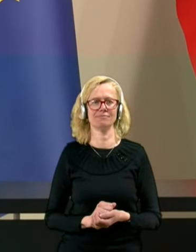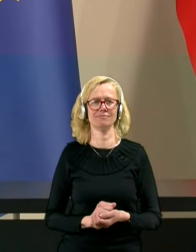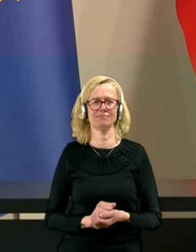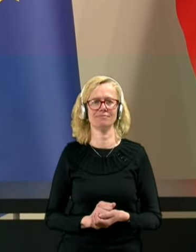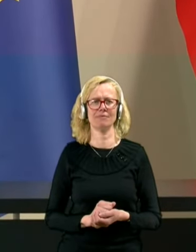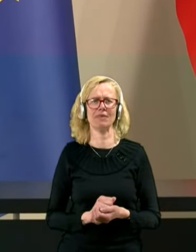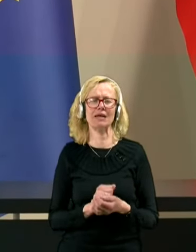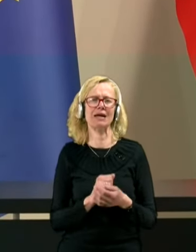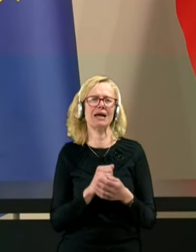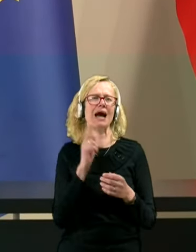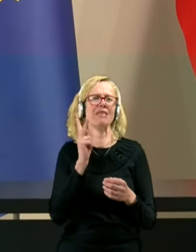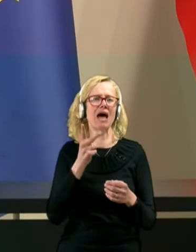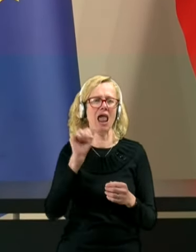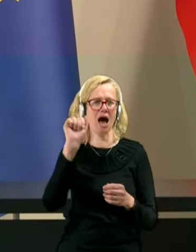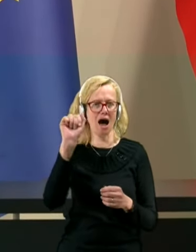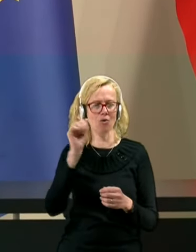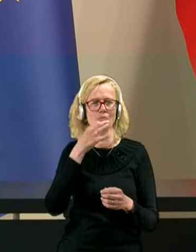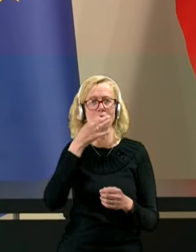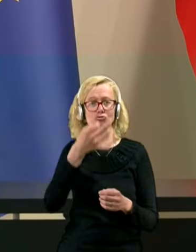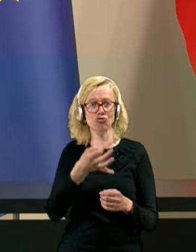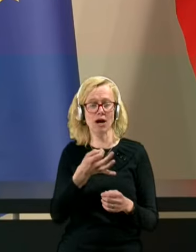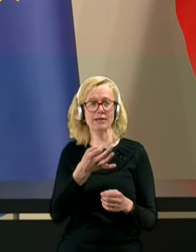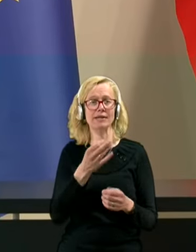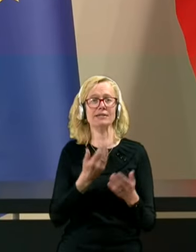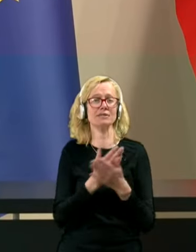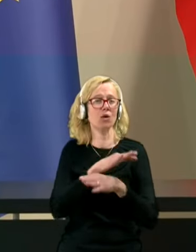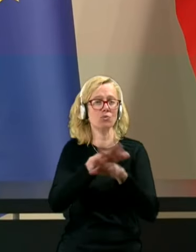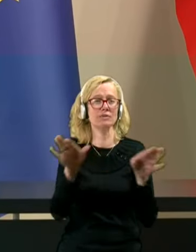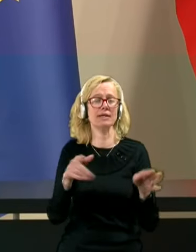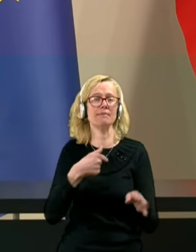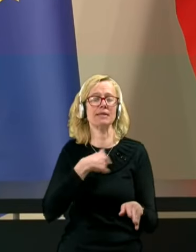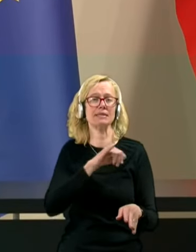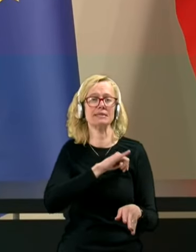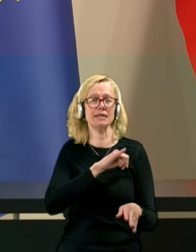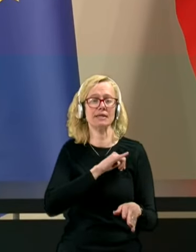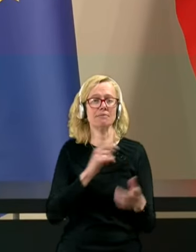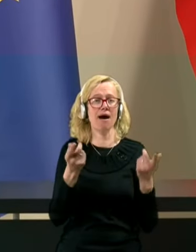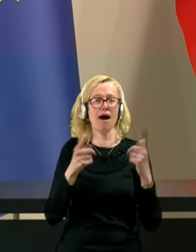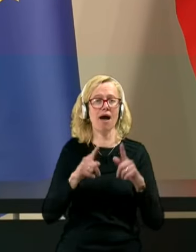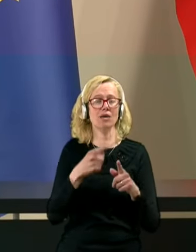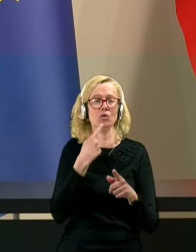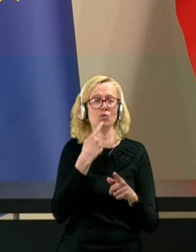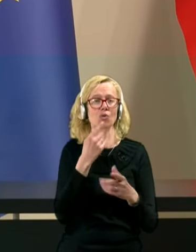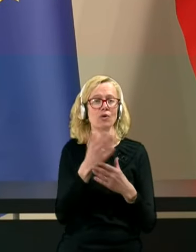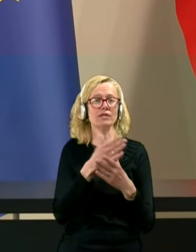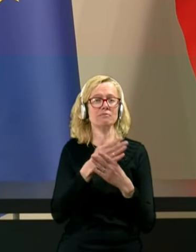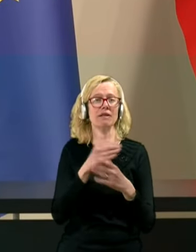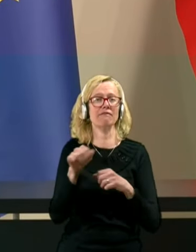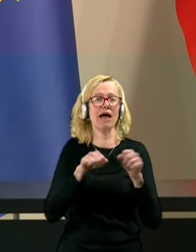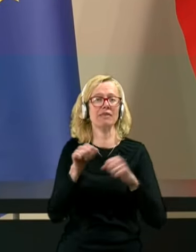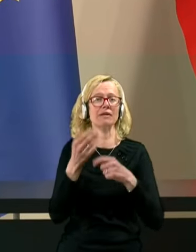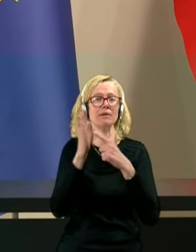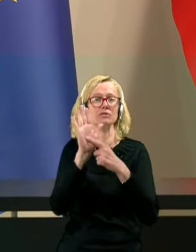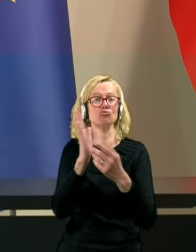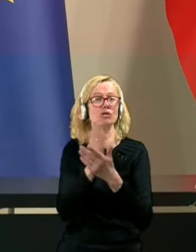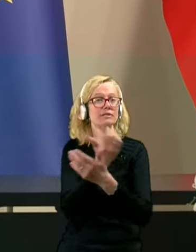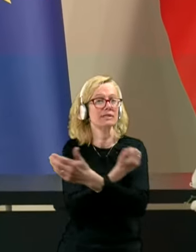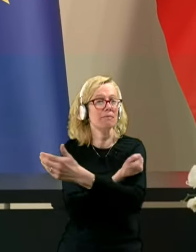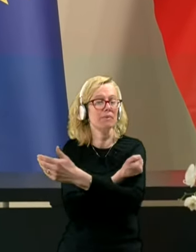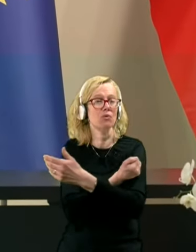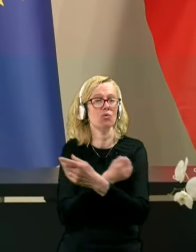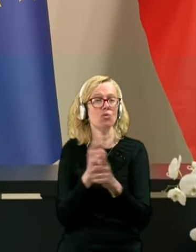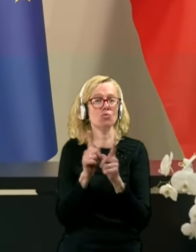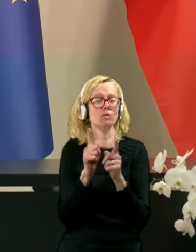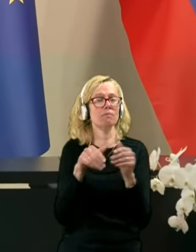Kajako Betič kanala, jaz bi imela vprašanje za vse. Zanima pa me, ali se je kdo od vladnih predstavnjukov že cepil, torej